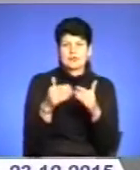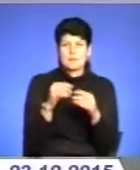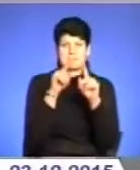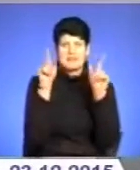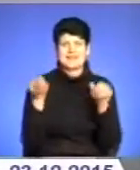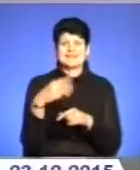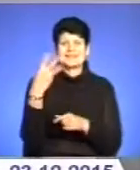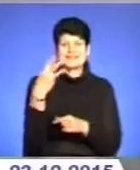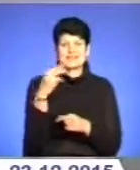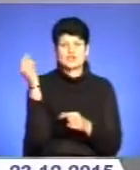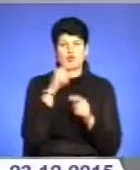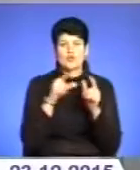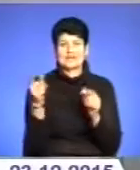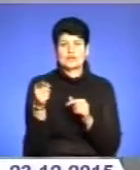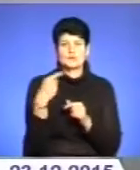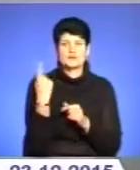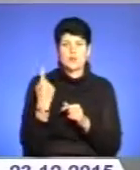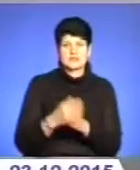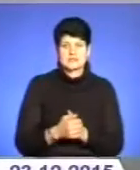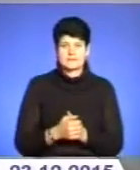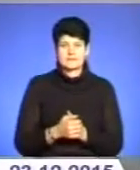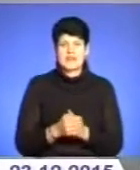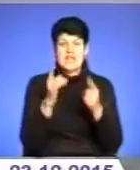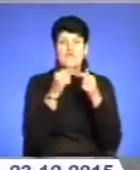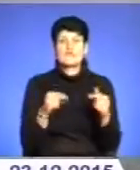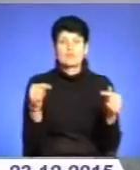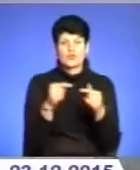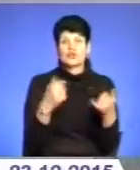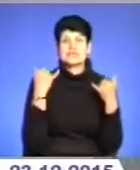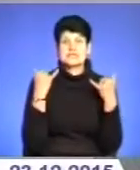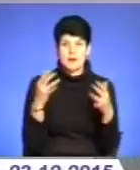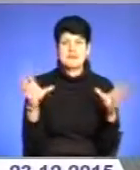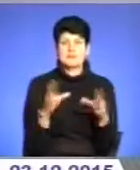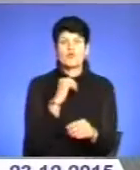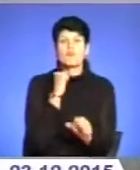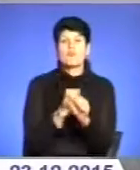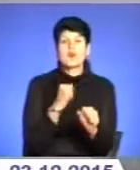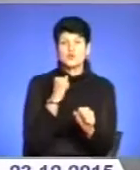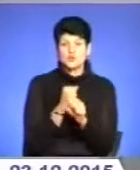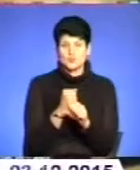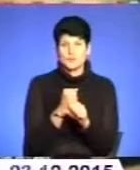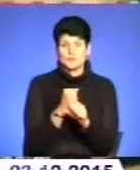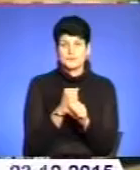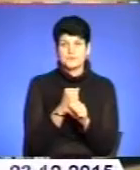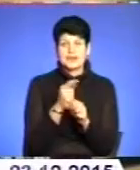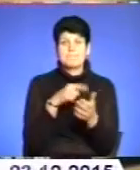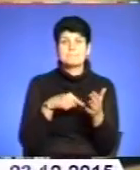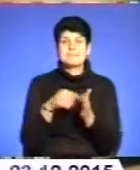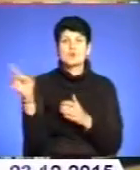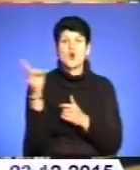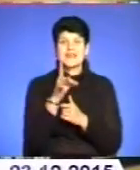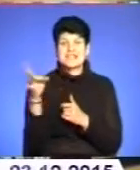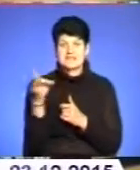школам Тернопільської області. Відповідно, зараз ми вже співпрацюємо з містом Рівне,